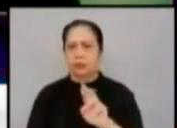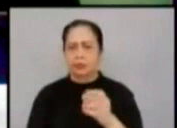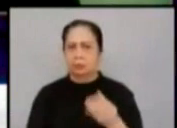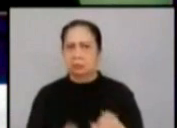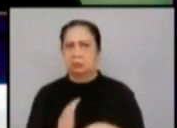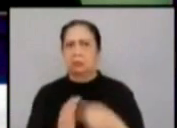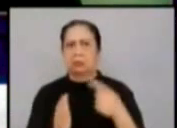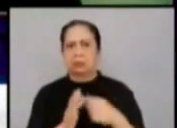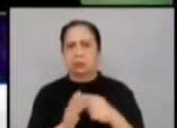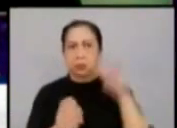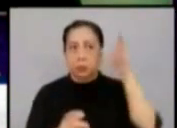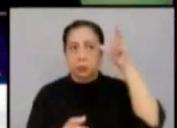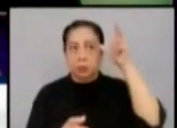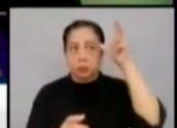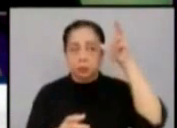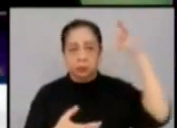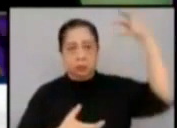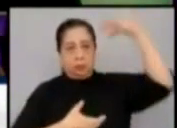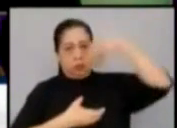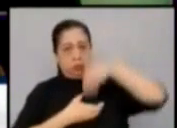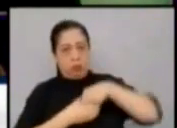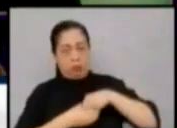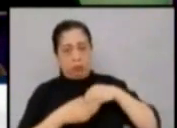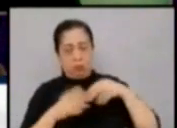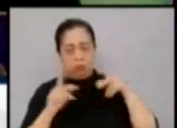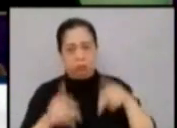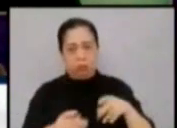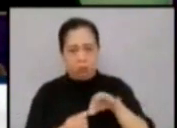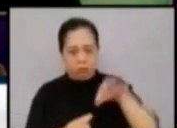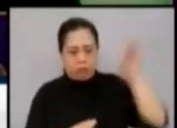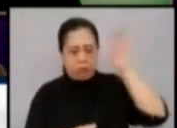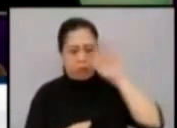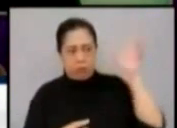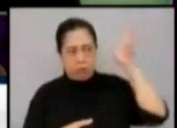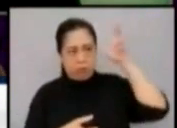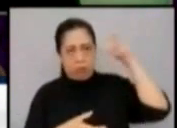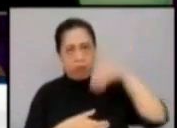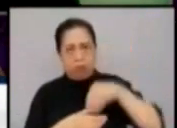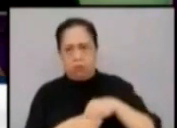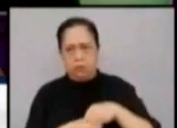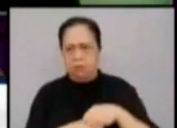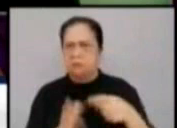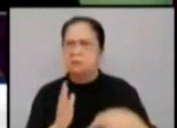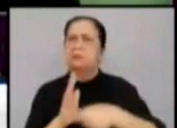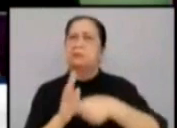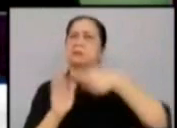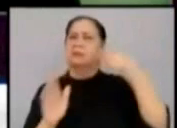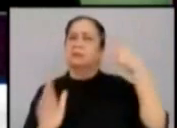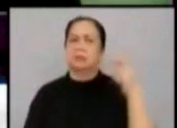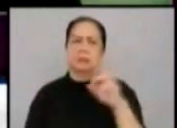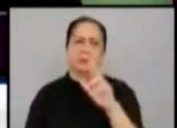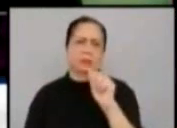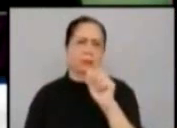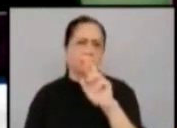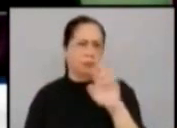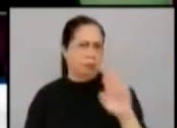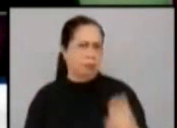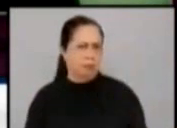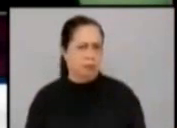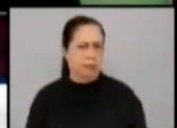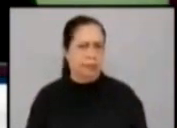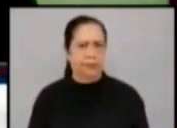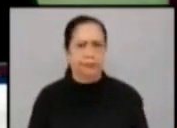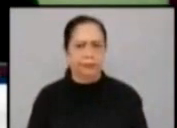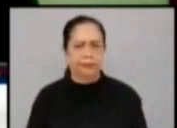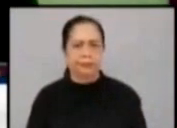obsessions. Hindi naman talaga, very rare ang diabolic possession naman. Madalas po